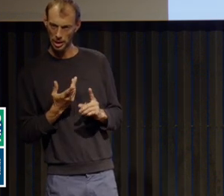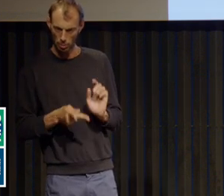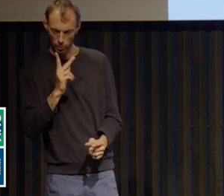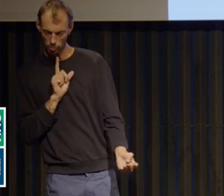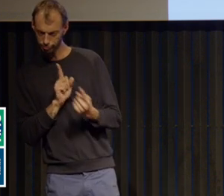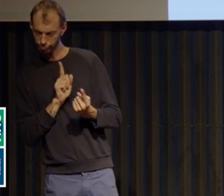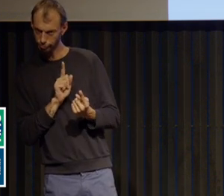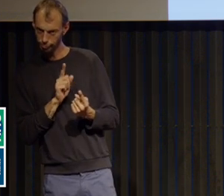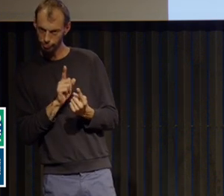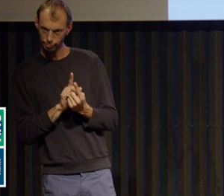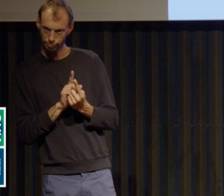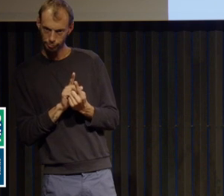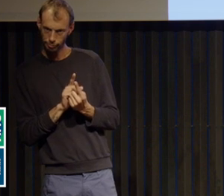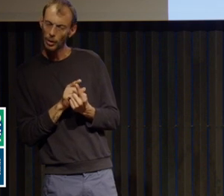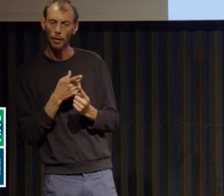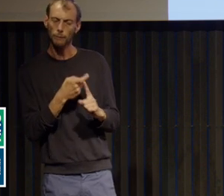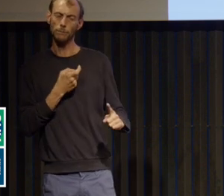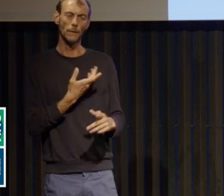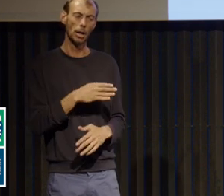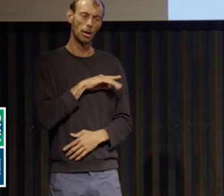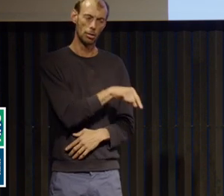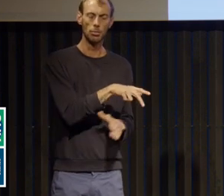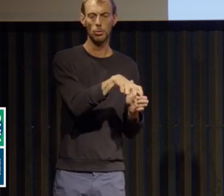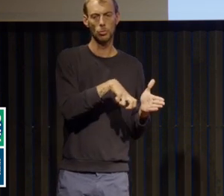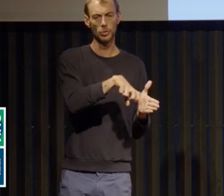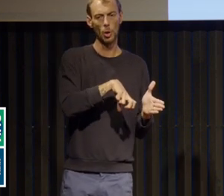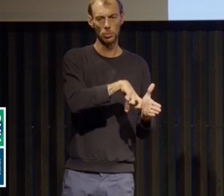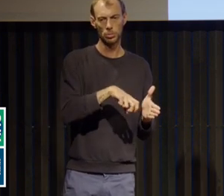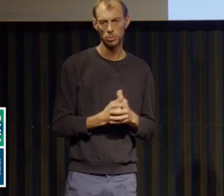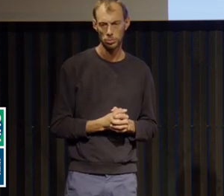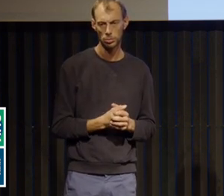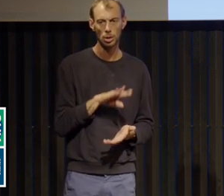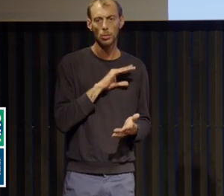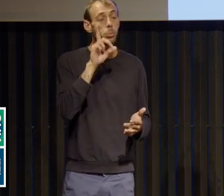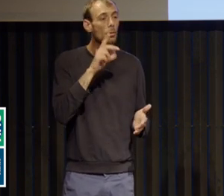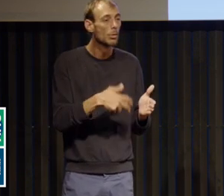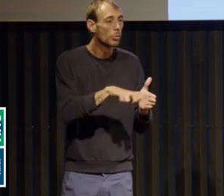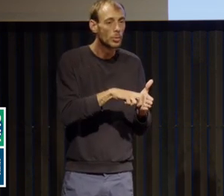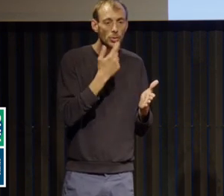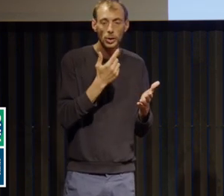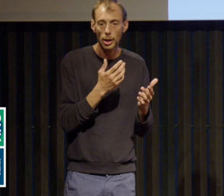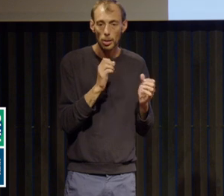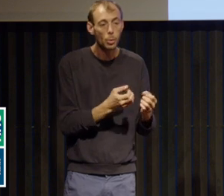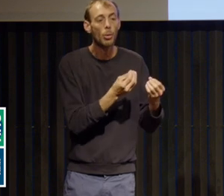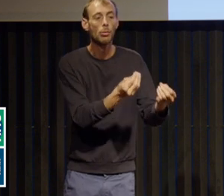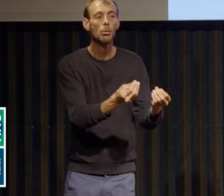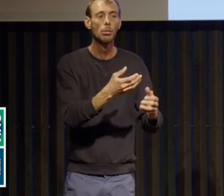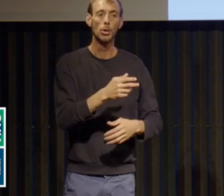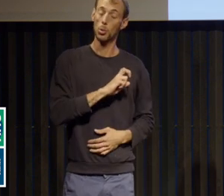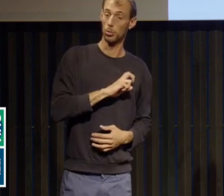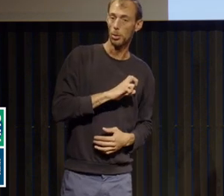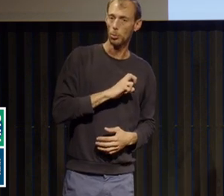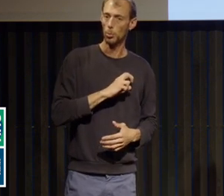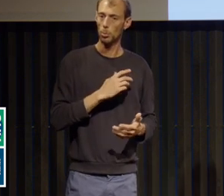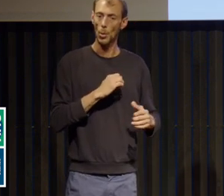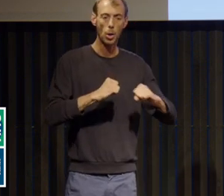2020 au confinement. Alors, qu-ce qui s'est passé ? Il y eu la peur de l'inactivité, de la prise de poids. Je me souviens très bien que les médias relayaient ça.